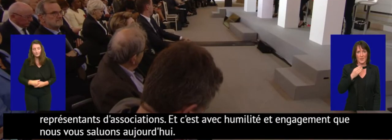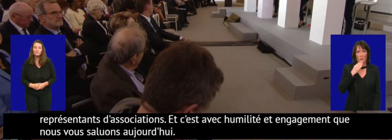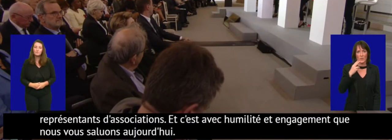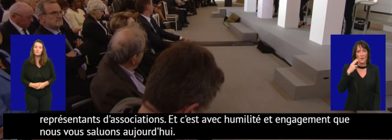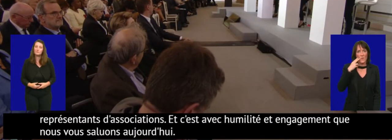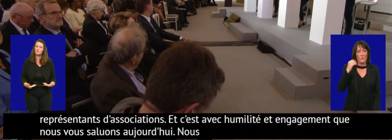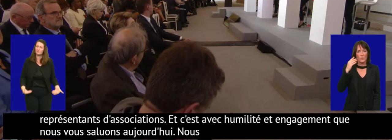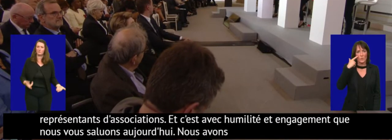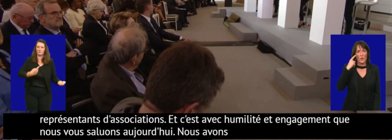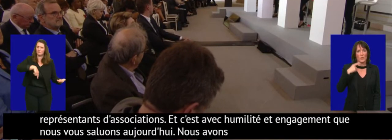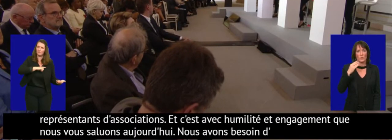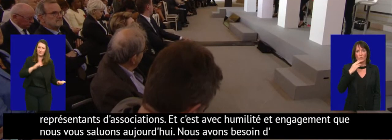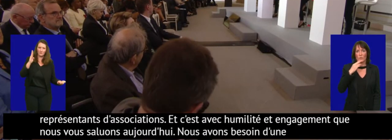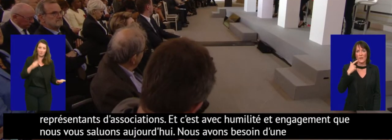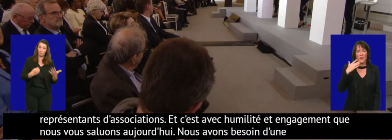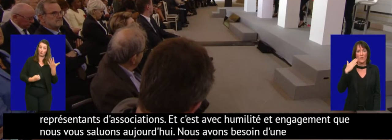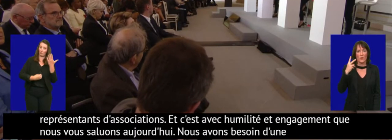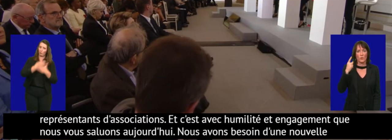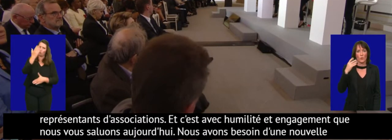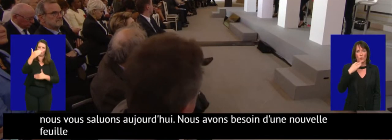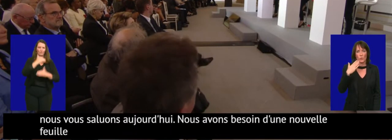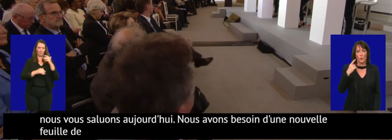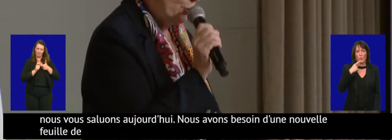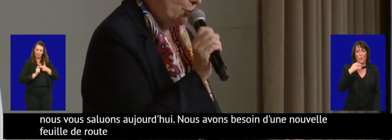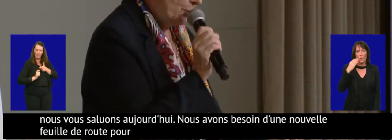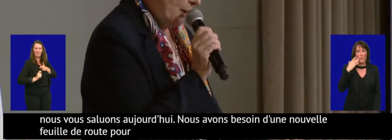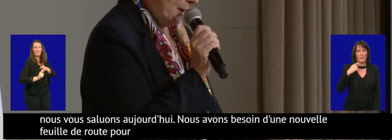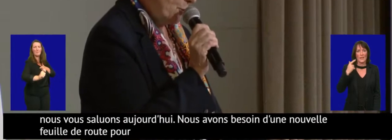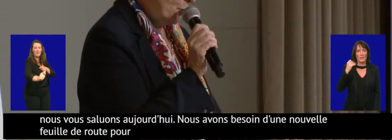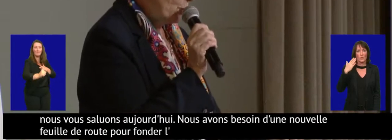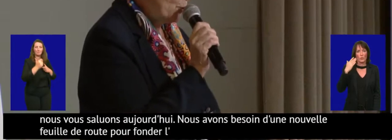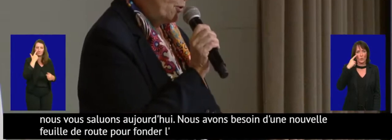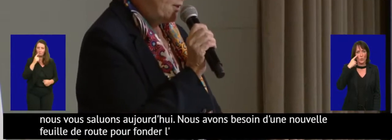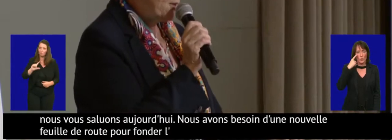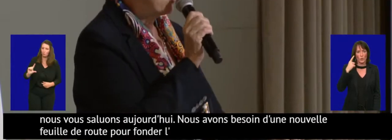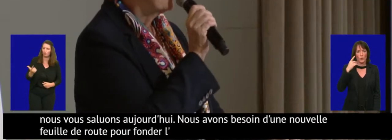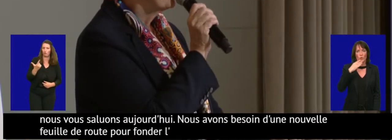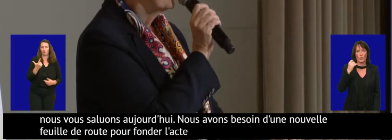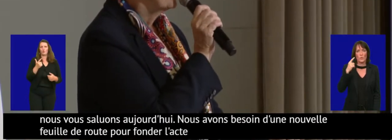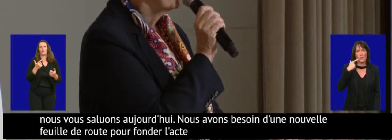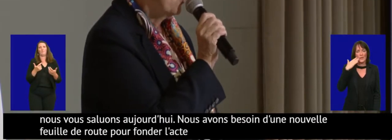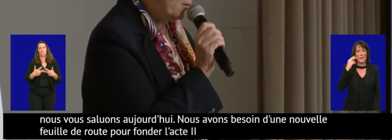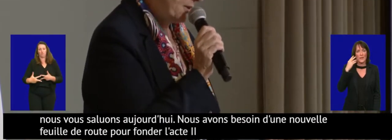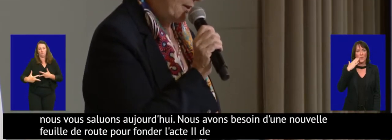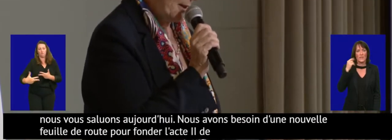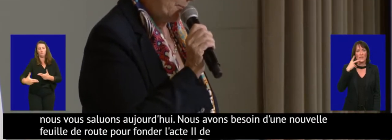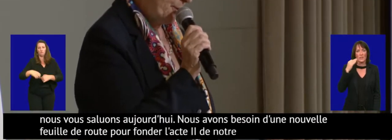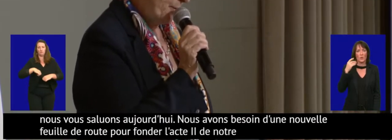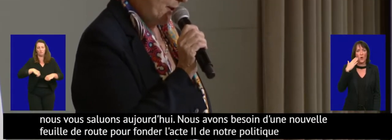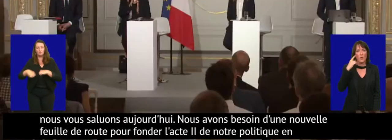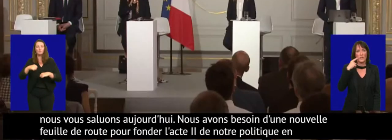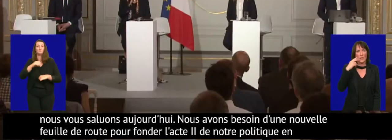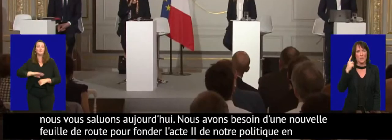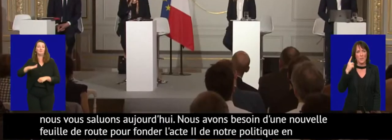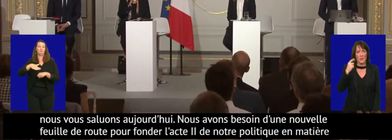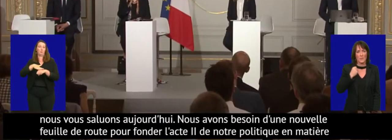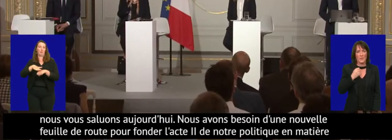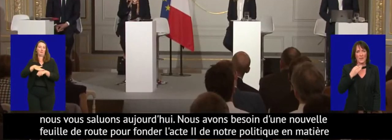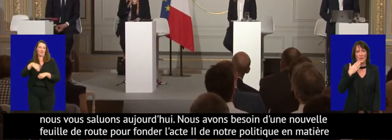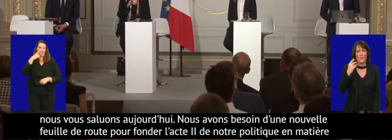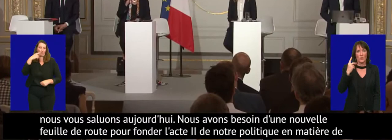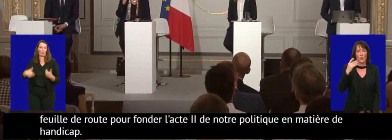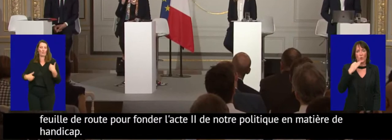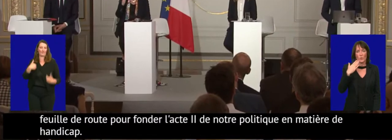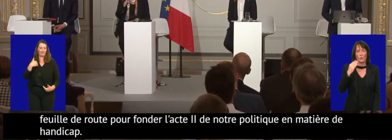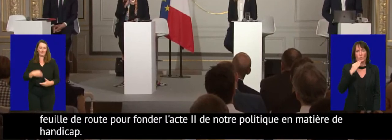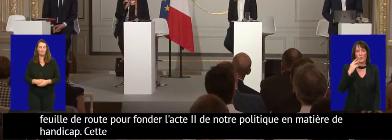besoin d'une nouvelle feuille de route pour fonder l'acte 2 de notre politique en matière de handicap. Cette feuille de route,